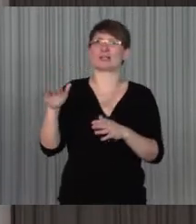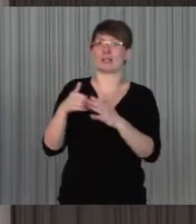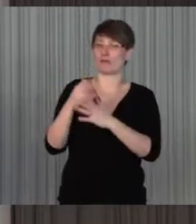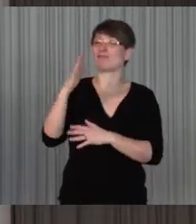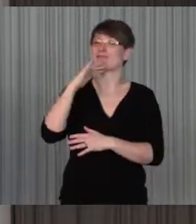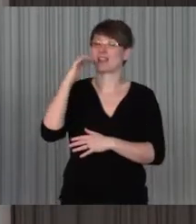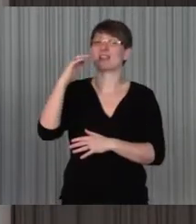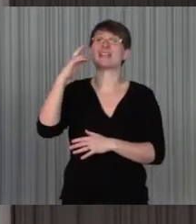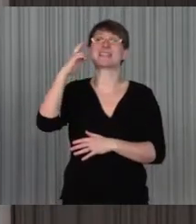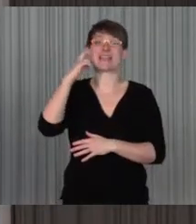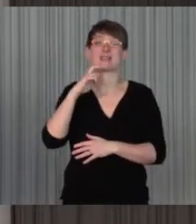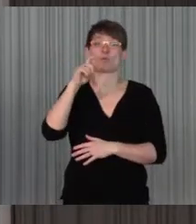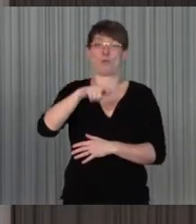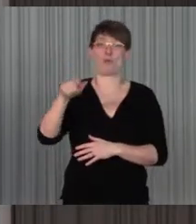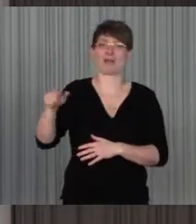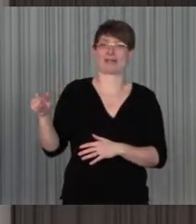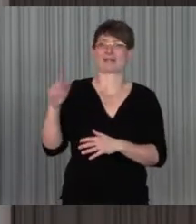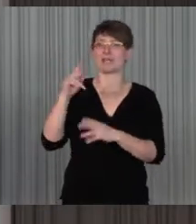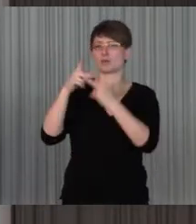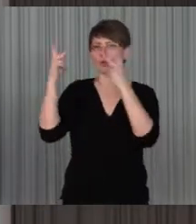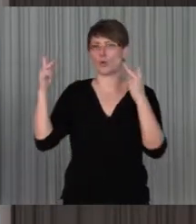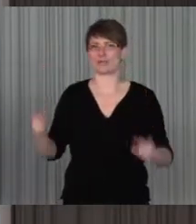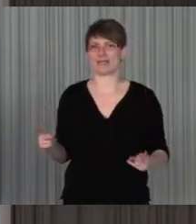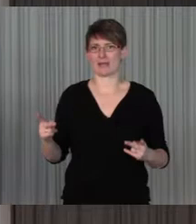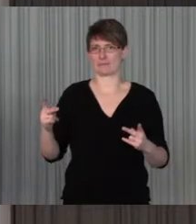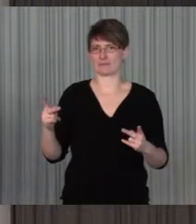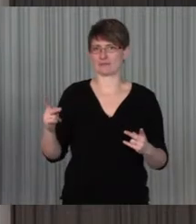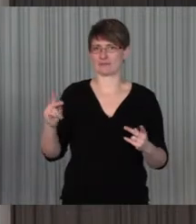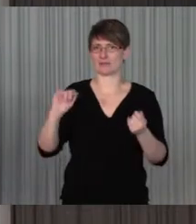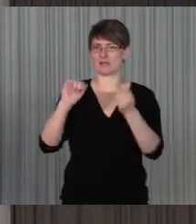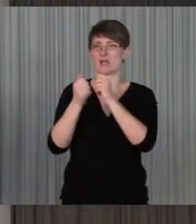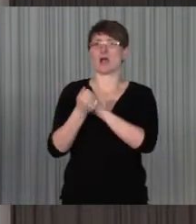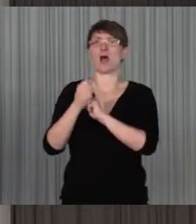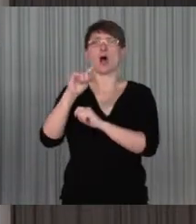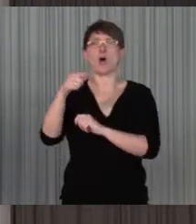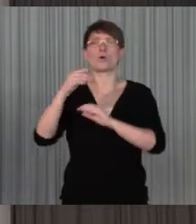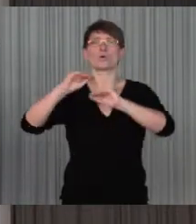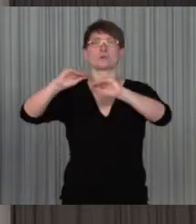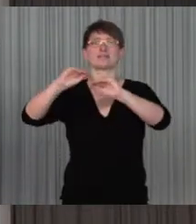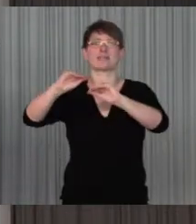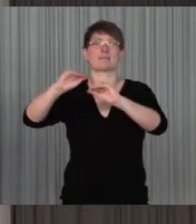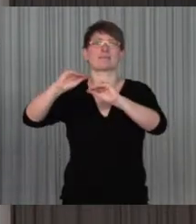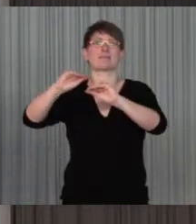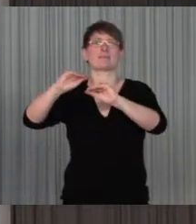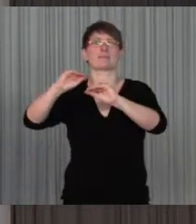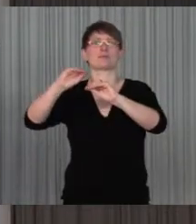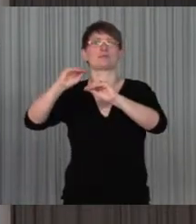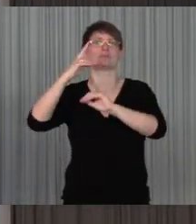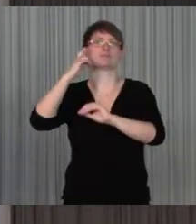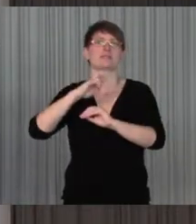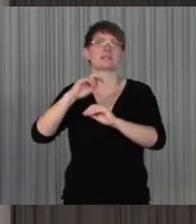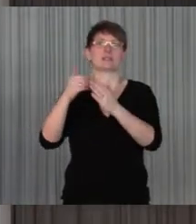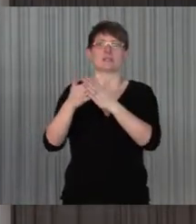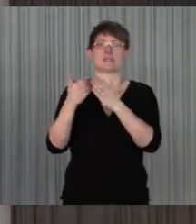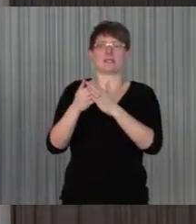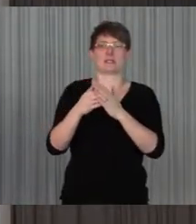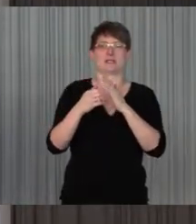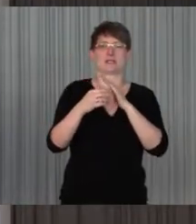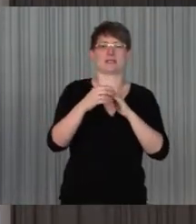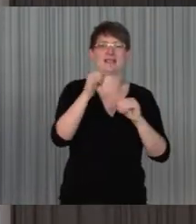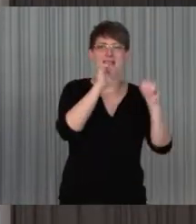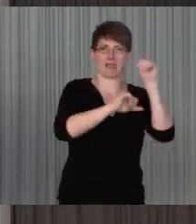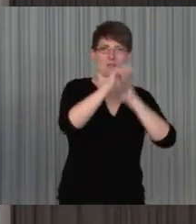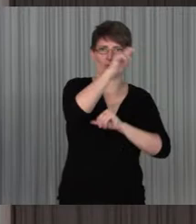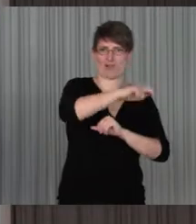Senioren und daraufhin haben sie das Konzept entwickelt, dass sie Senioren Kurse machen, die von den Klienten, die als Laboranten gewonnen sind, selbst